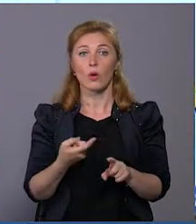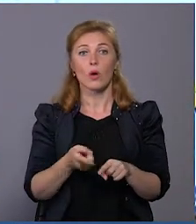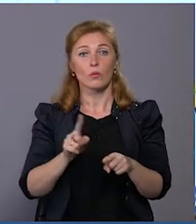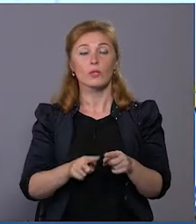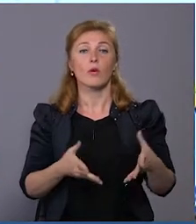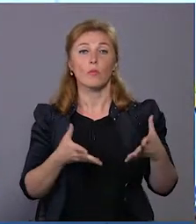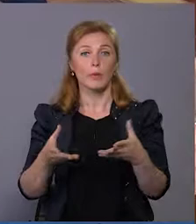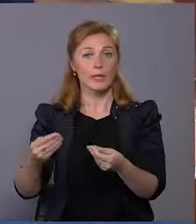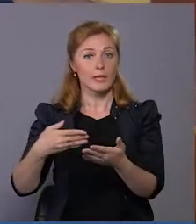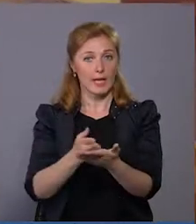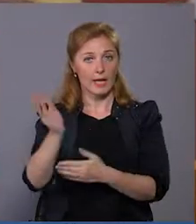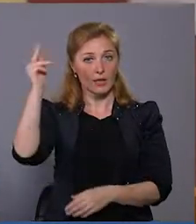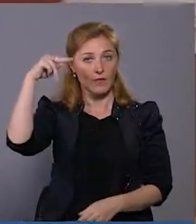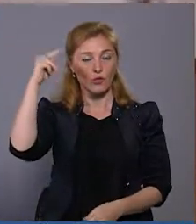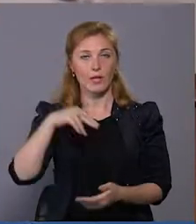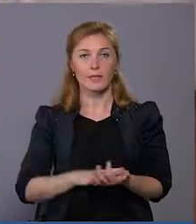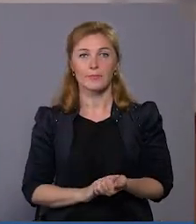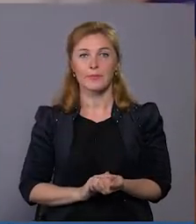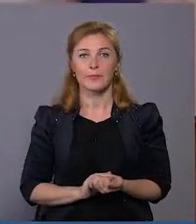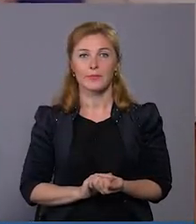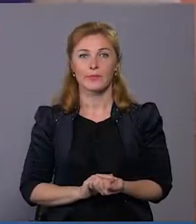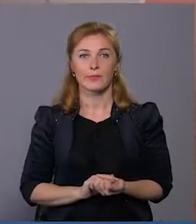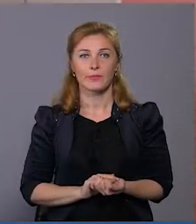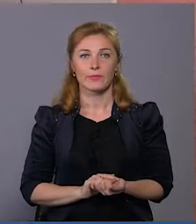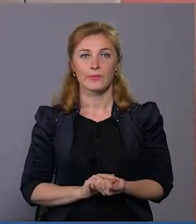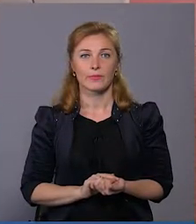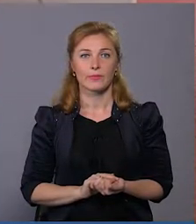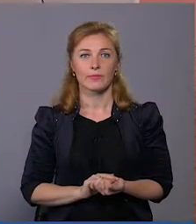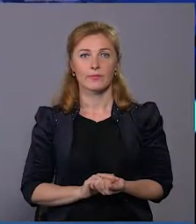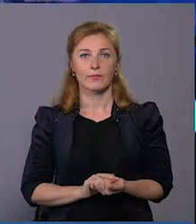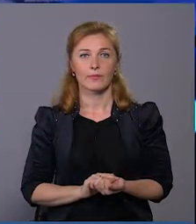плине на якість навчання. Ірина Аріон, Валерій Телеховський – Новини міста.